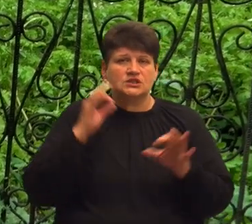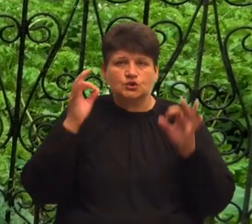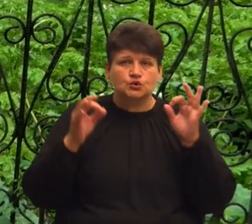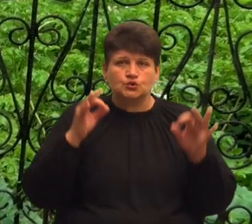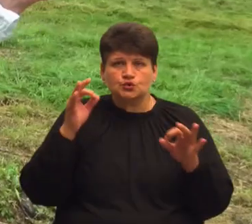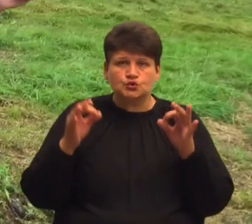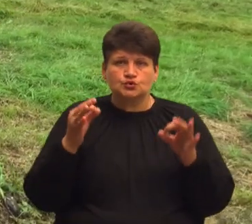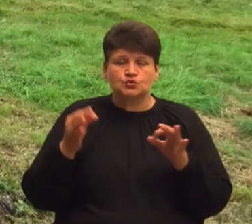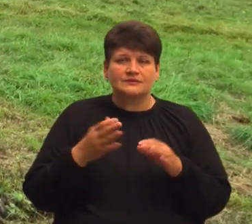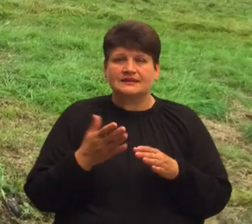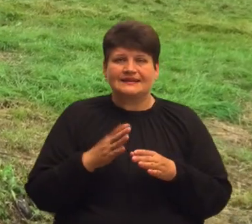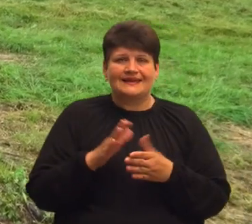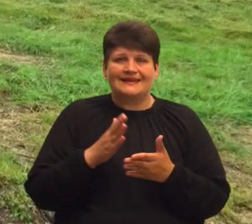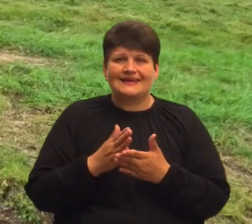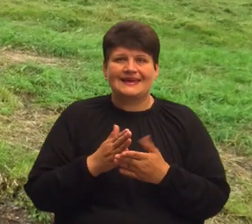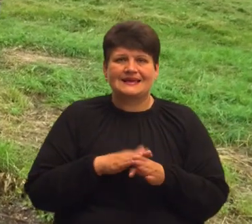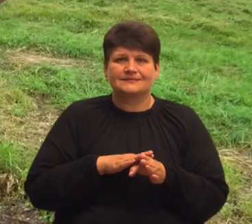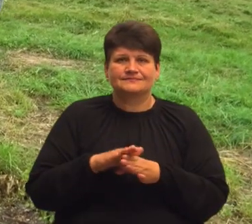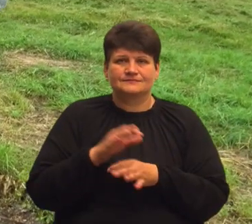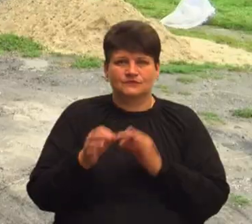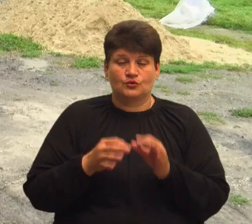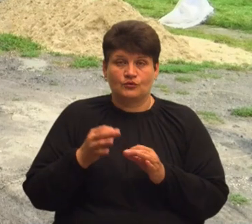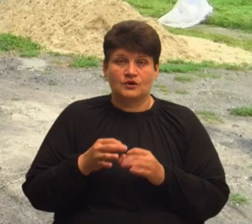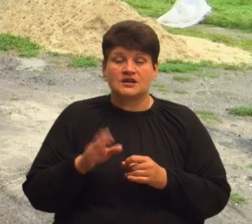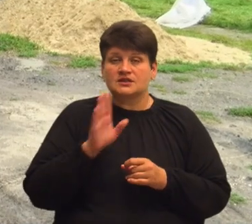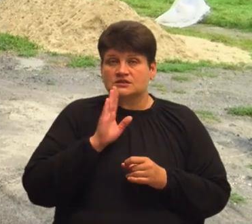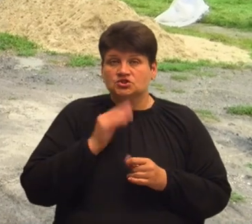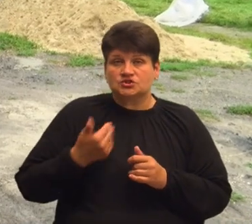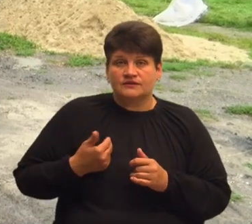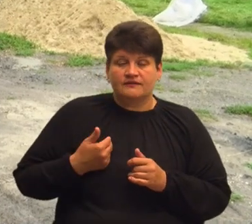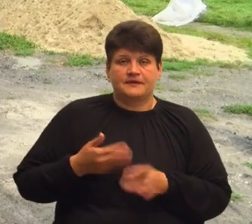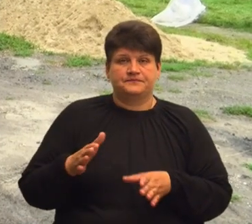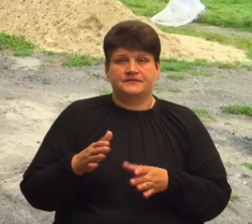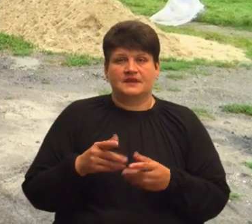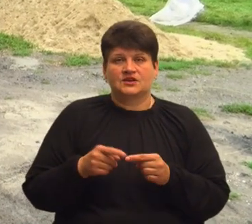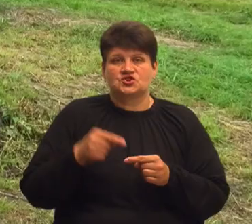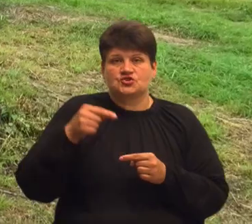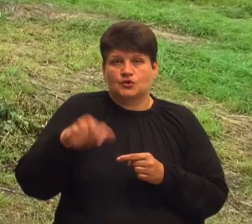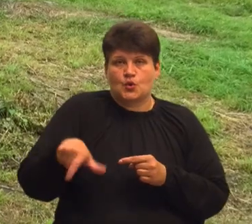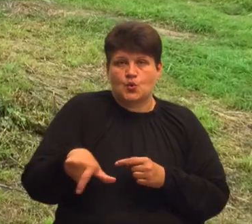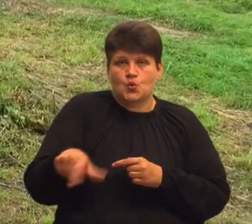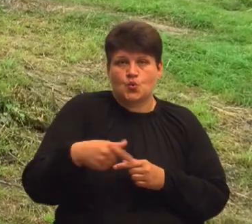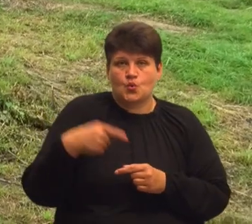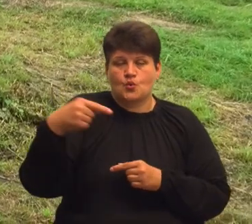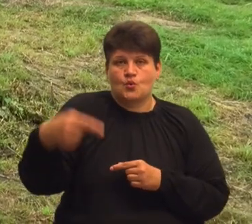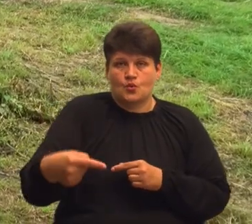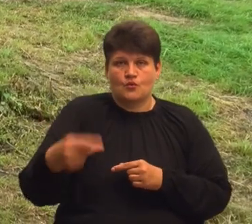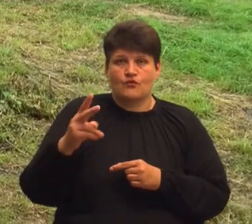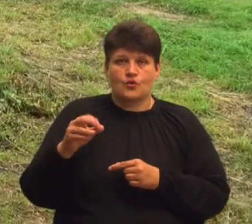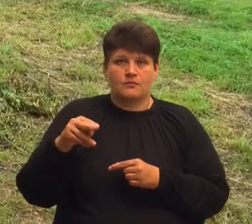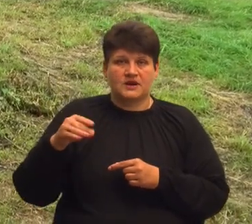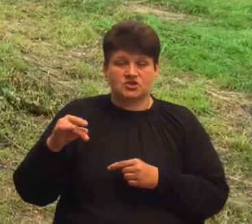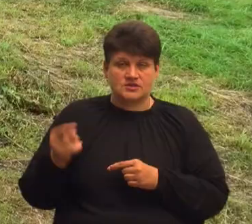не цілодобово. Ольга Стечишин живе через дорогу від центрального міського стадіону на вулиці Веселій у Копичинцях. Каже,